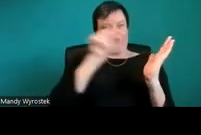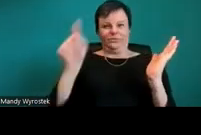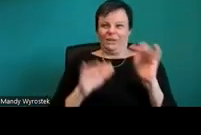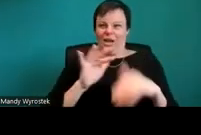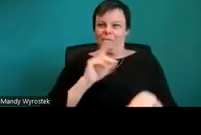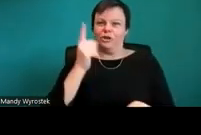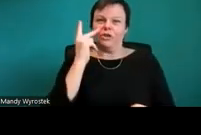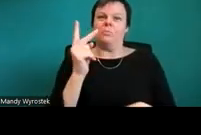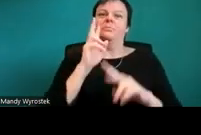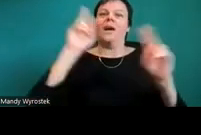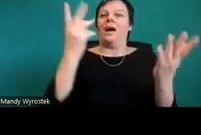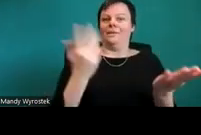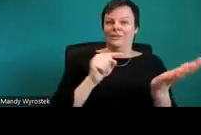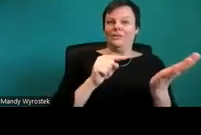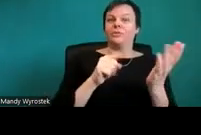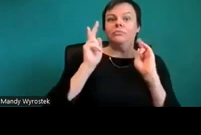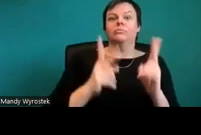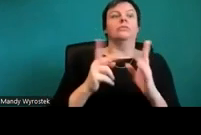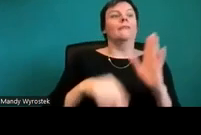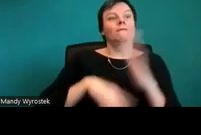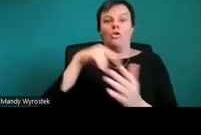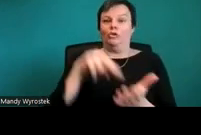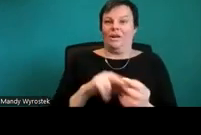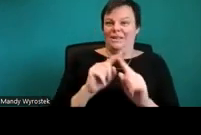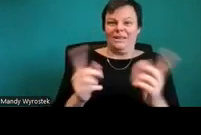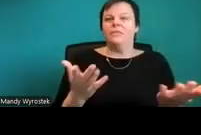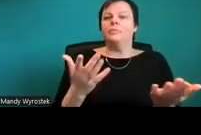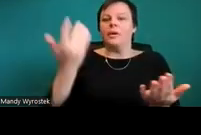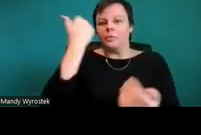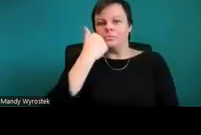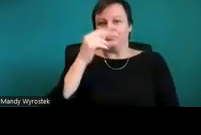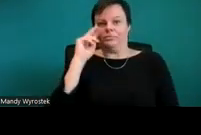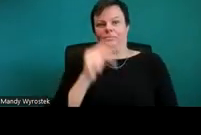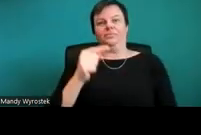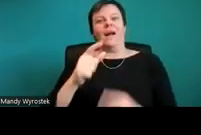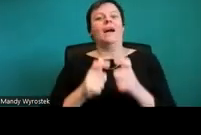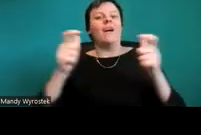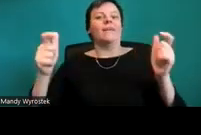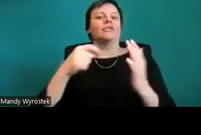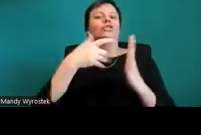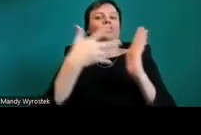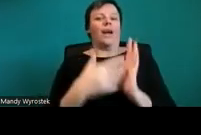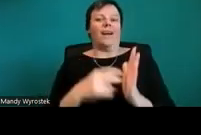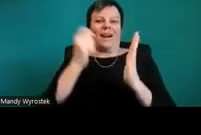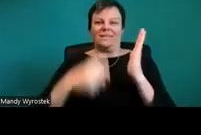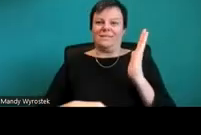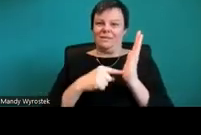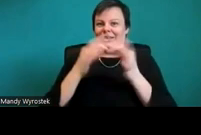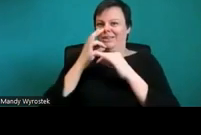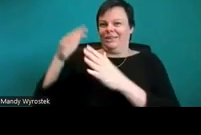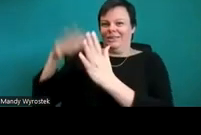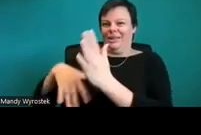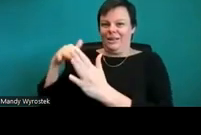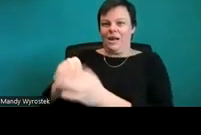folgenden Satz haben, damit er auch wirklich barrierefrei ist nach den gesetzlichen Bestimmungen. Jetzt würde ich gerne auf Ihre